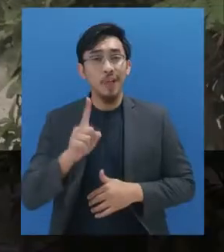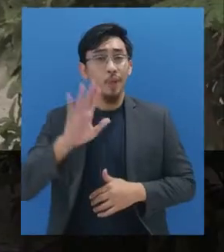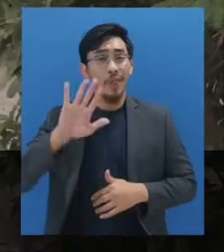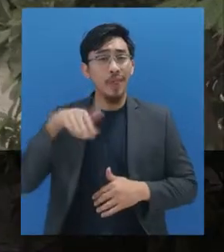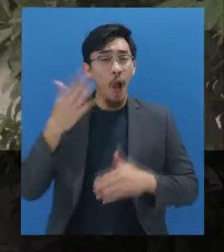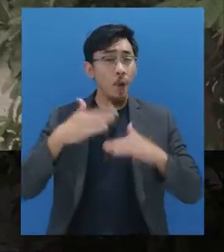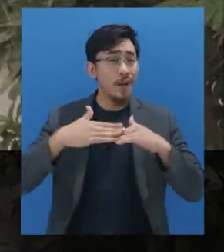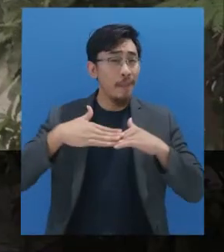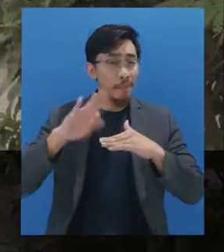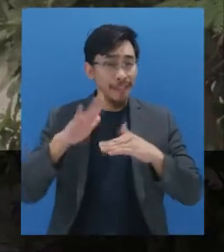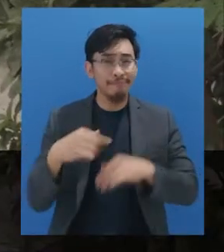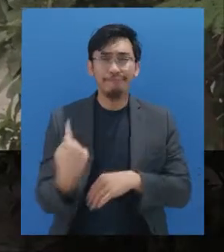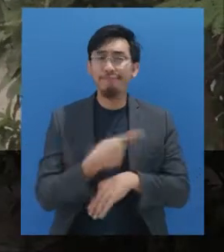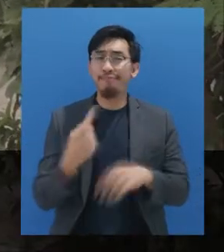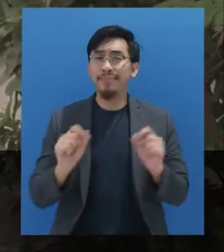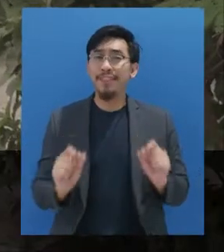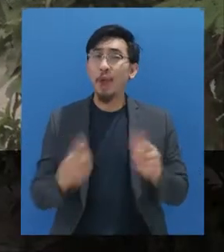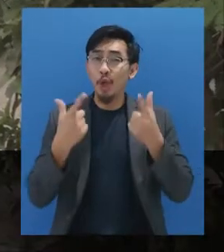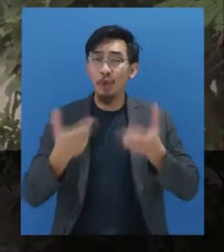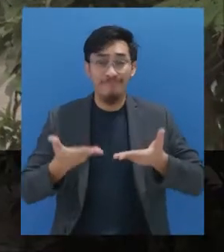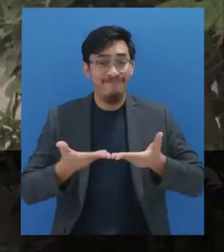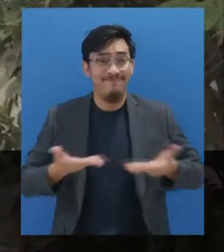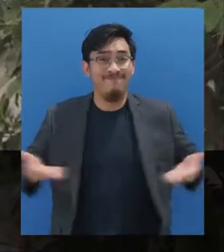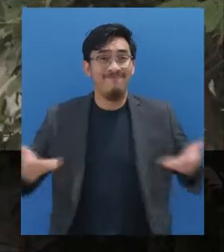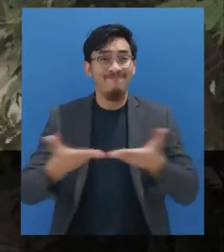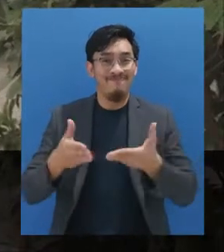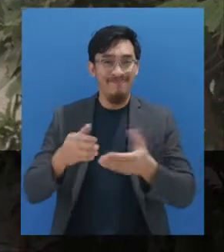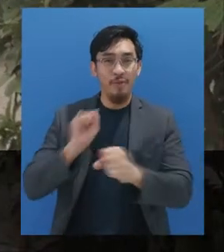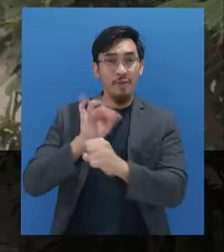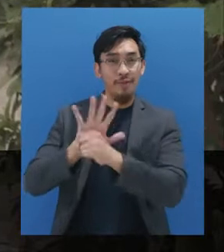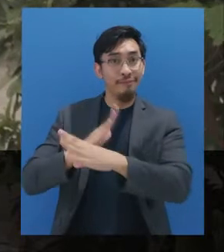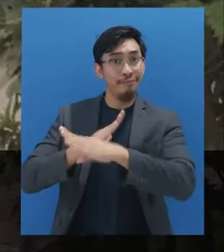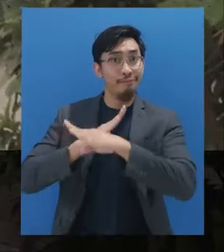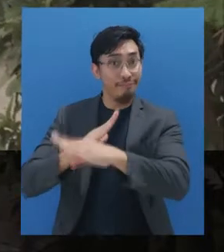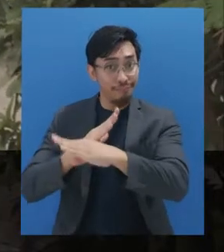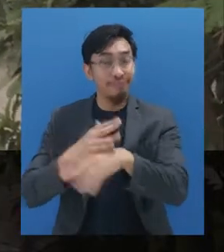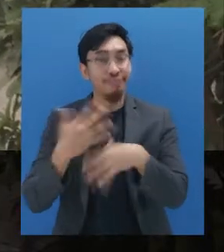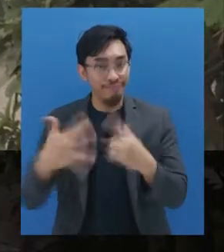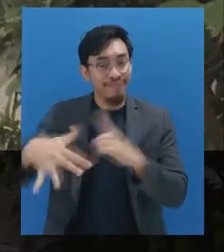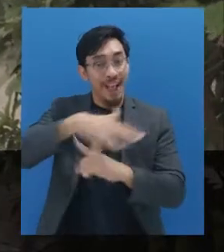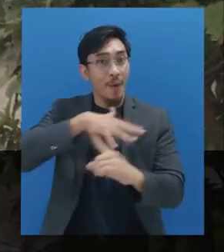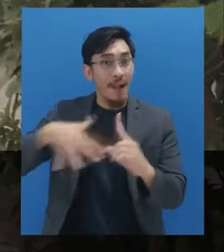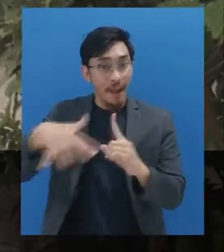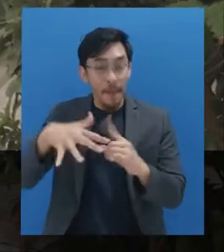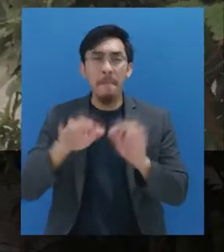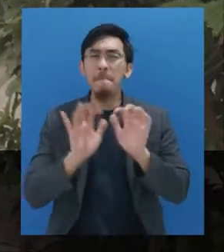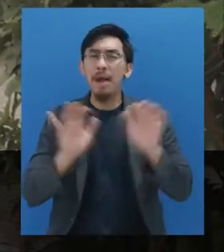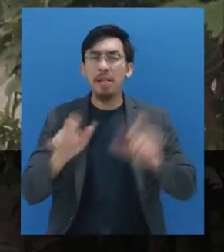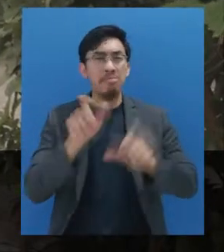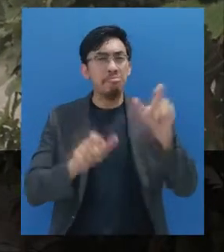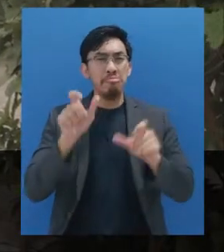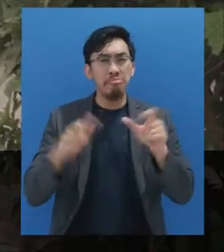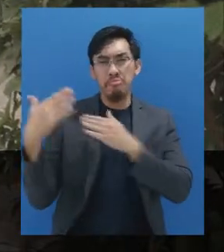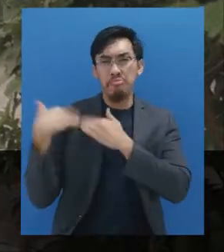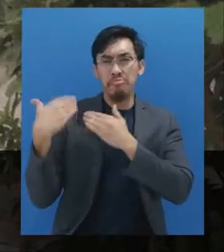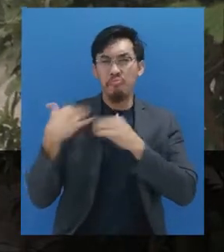Pemirsa, lebih dari satu tahun kita telah hidup bersama sekaligus berusaha menghindar dari COVID-19 di sekitar kita. Ada banyak sosok yang